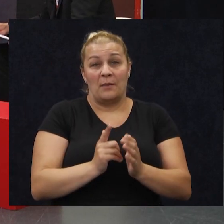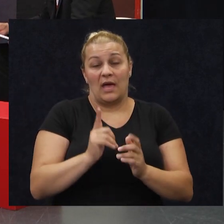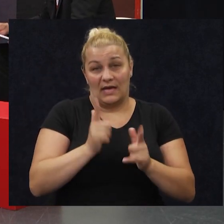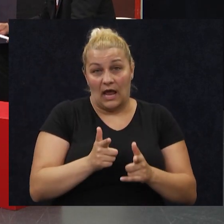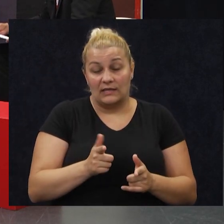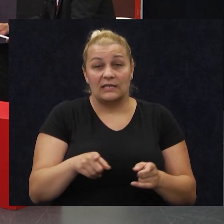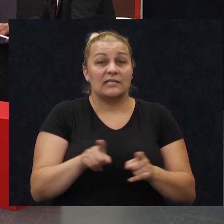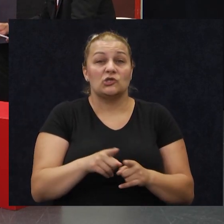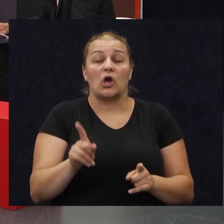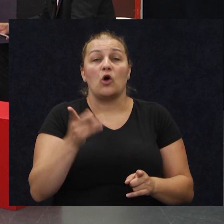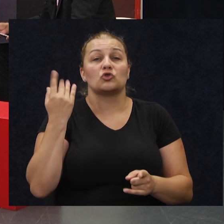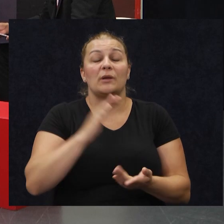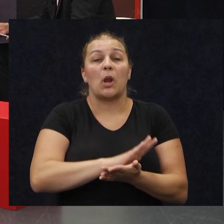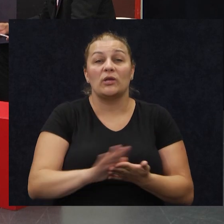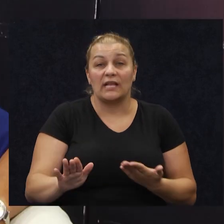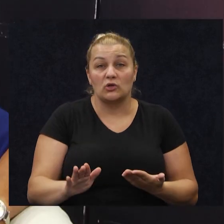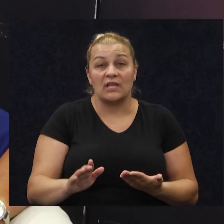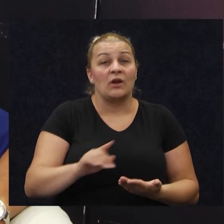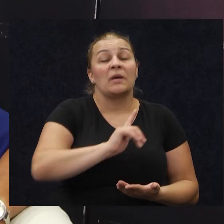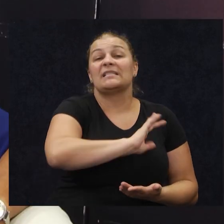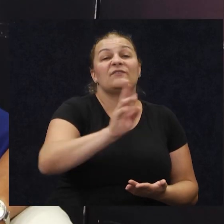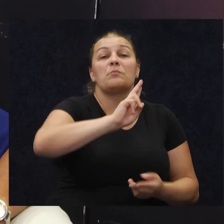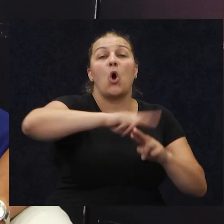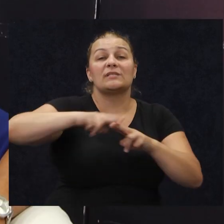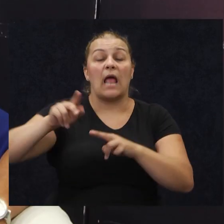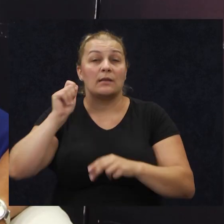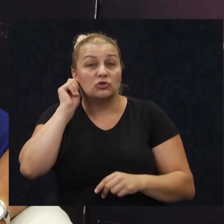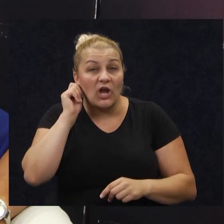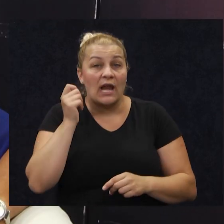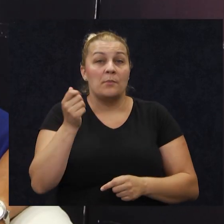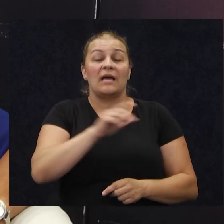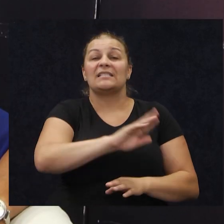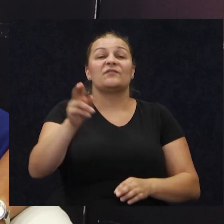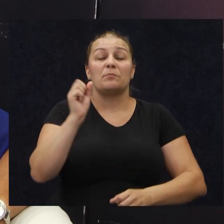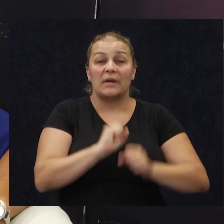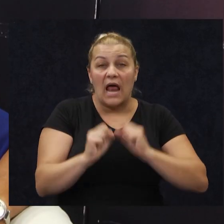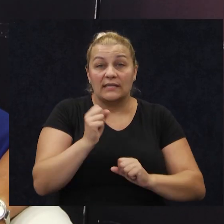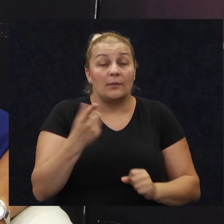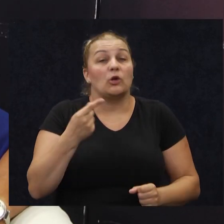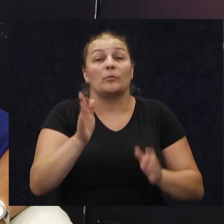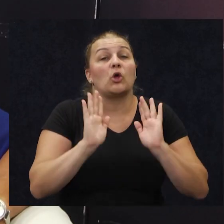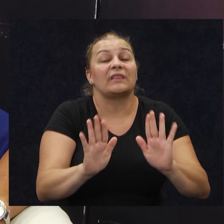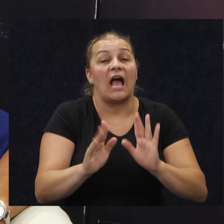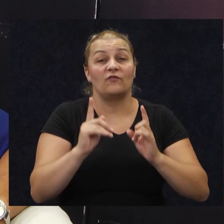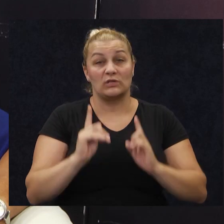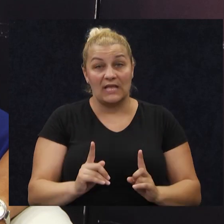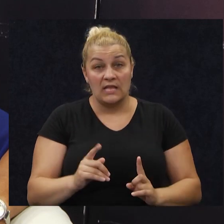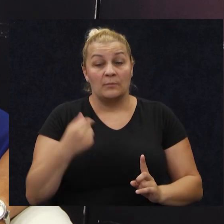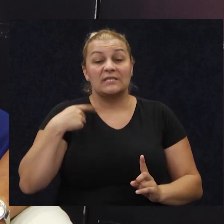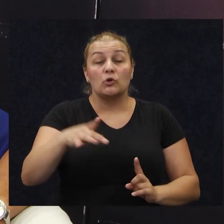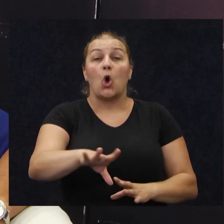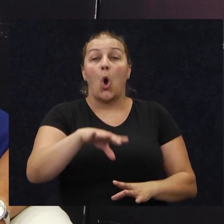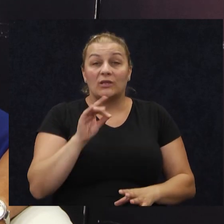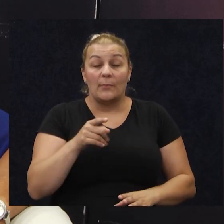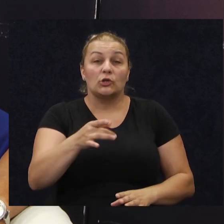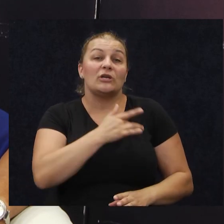isto kao šta nije bilo jednostavno ni svim ostalim ženama, svim braniteljima, ali to je bilo takvo stanje, mi smo to odabrali, to